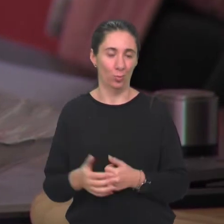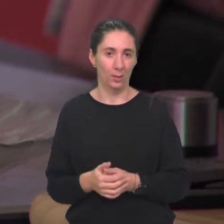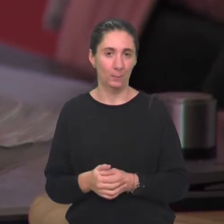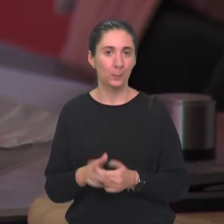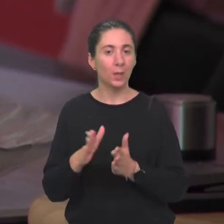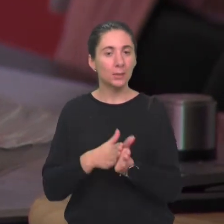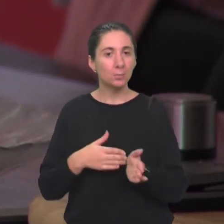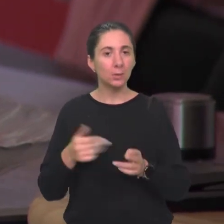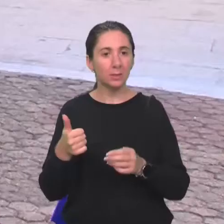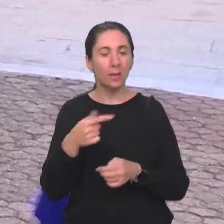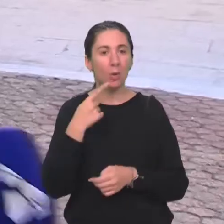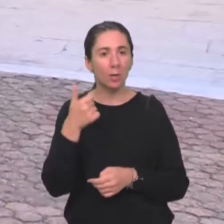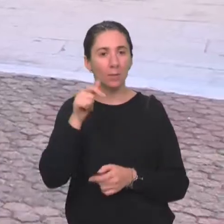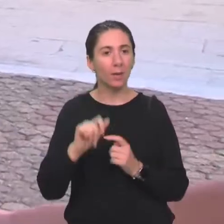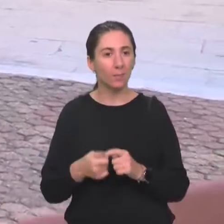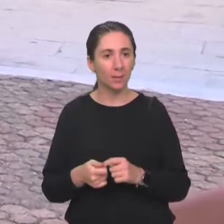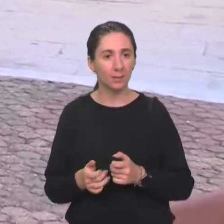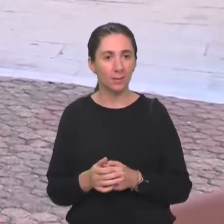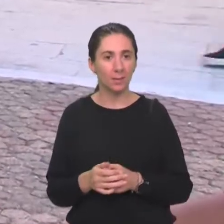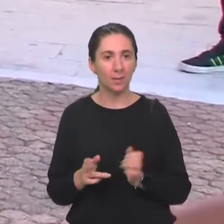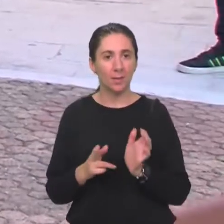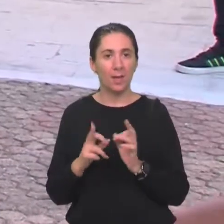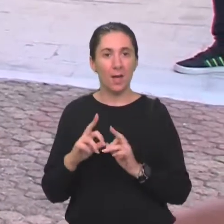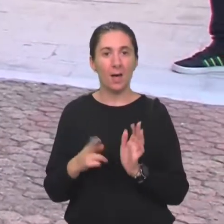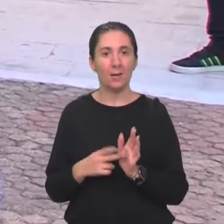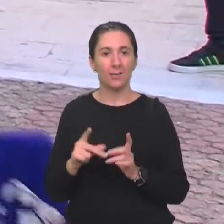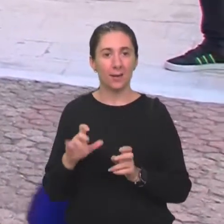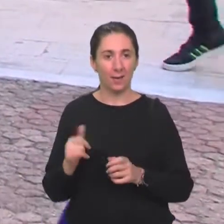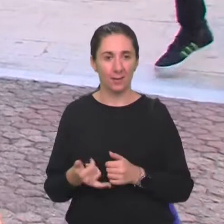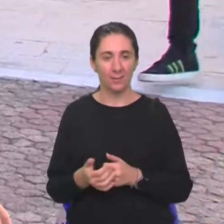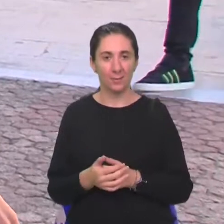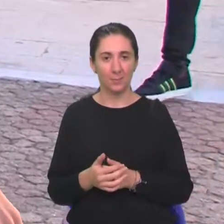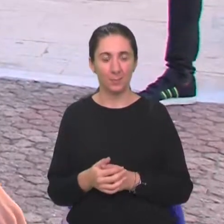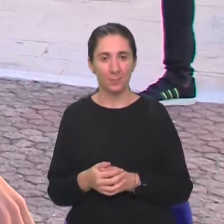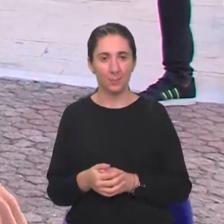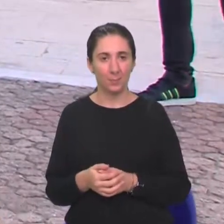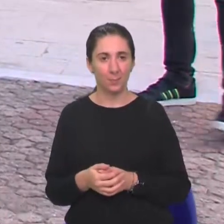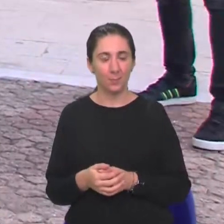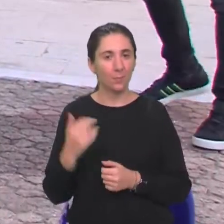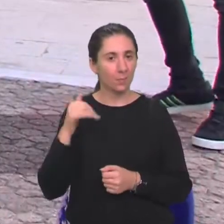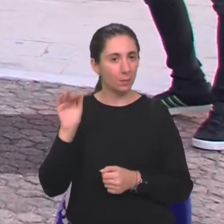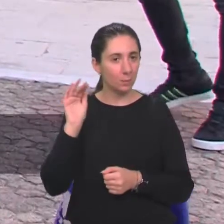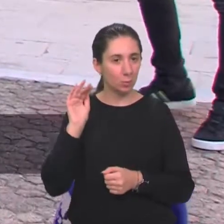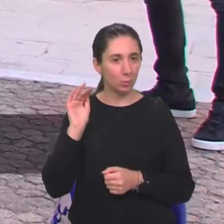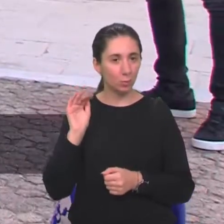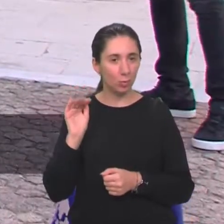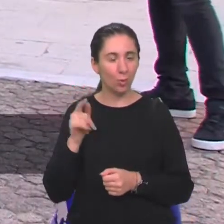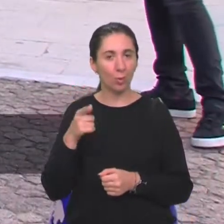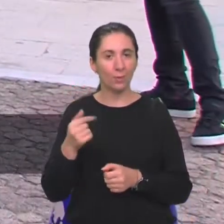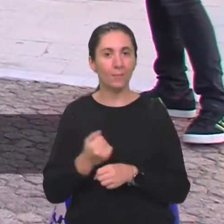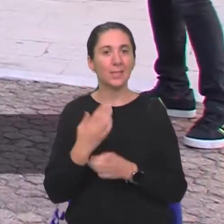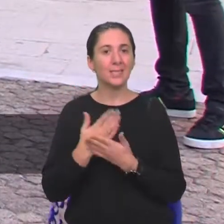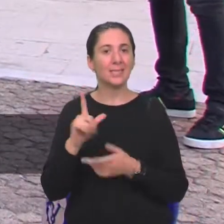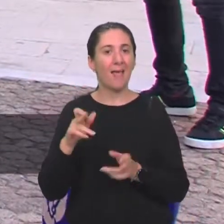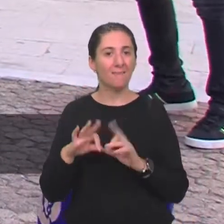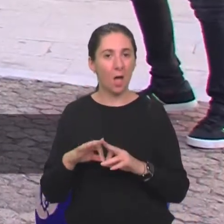Za početak mi samo reci svoje ime i prezme. Andrej, dakle? Evo, Andrej, čuli smo napravio si zlijevku